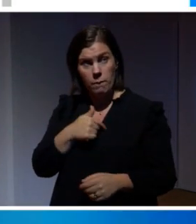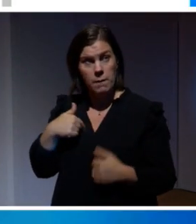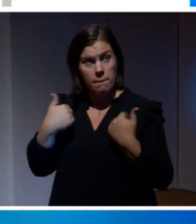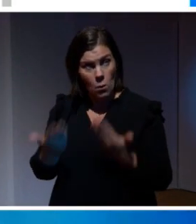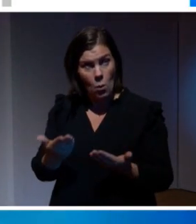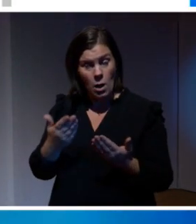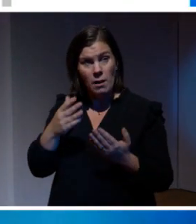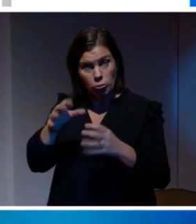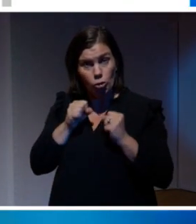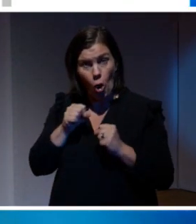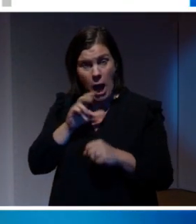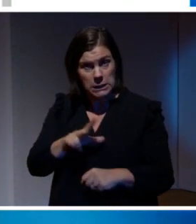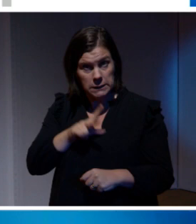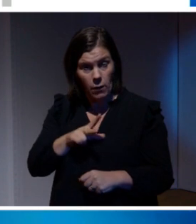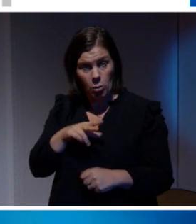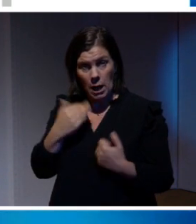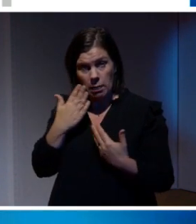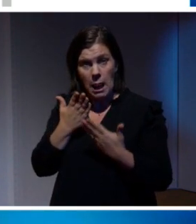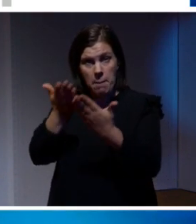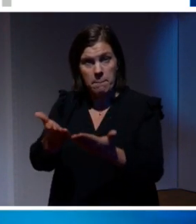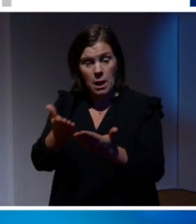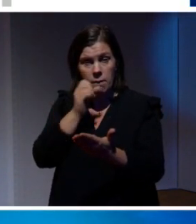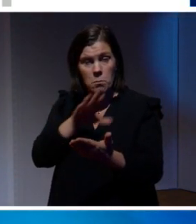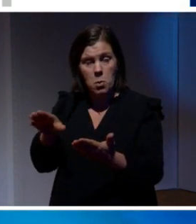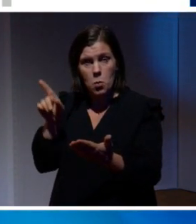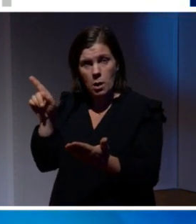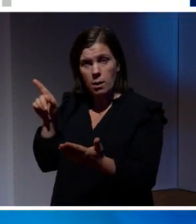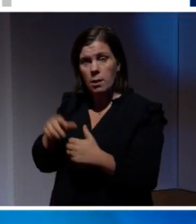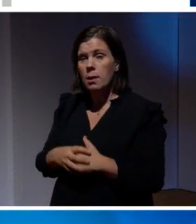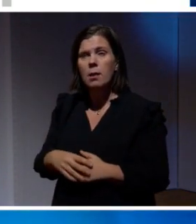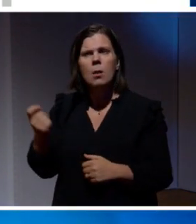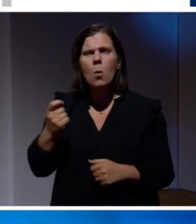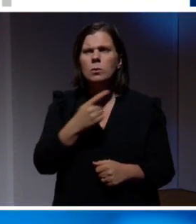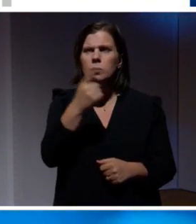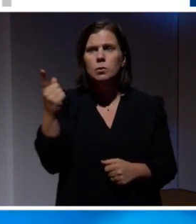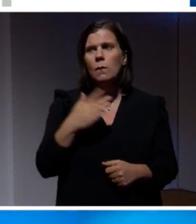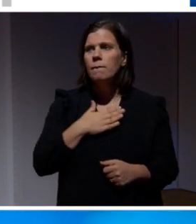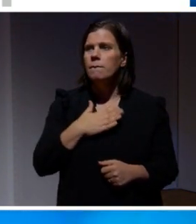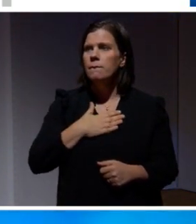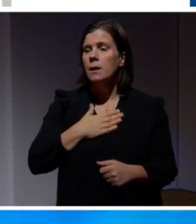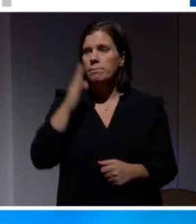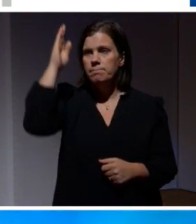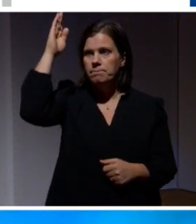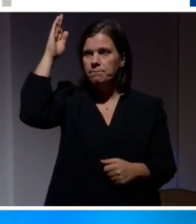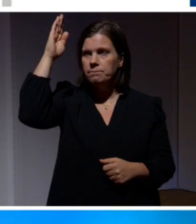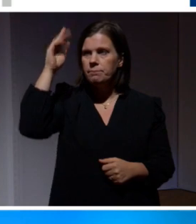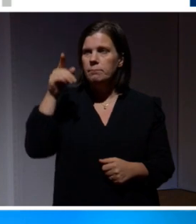kunna ta ansvar för att lämna den här informationen. Någon som vill? Ja?